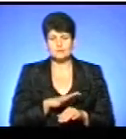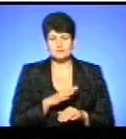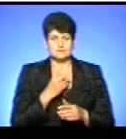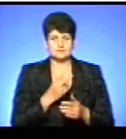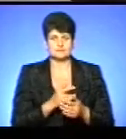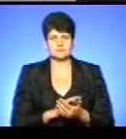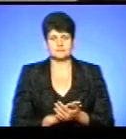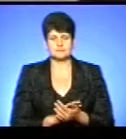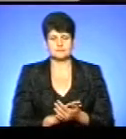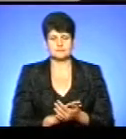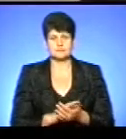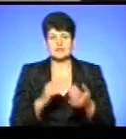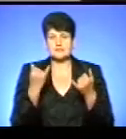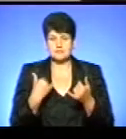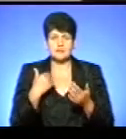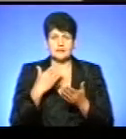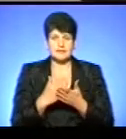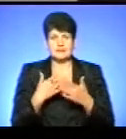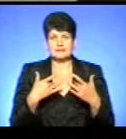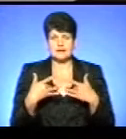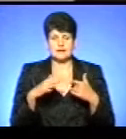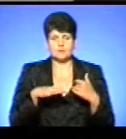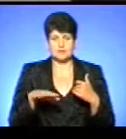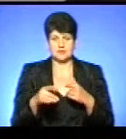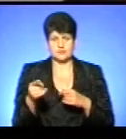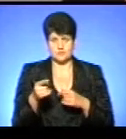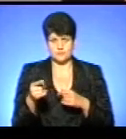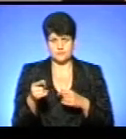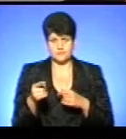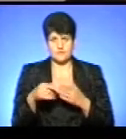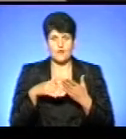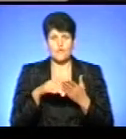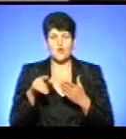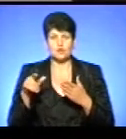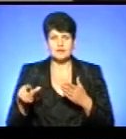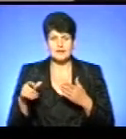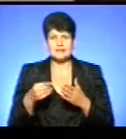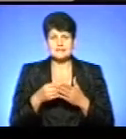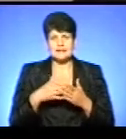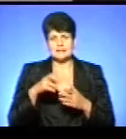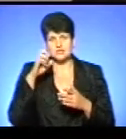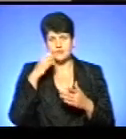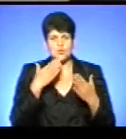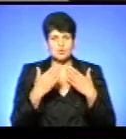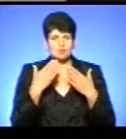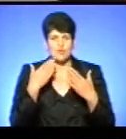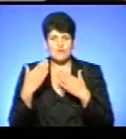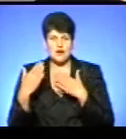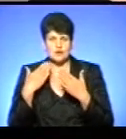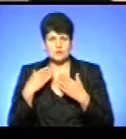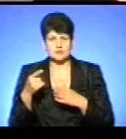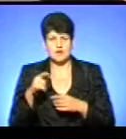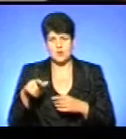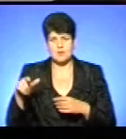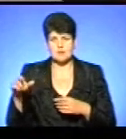Журавель. Зараз ми знаходимося на театральному майдані у Тернополі. Волонтери акції «Ціна держави» розмовляють з тернополянами про податки.